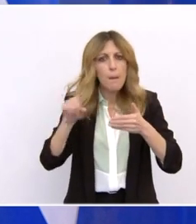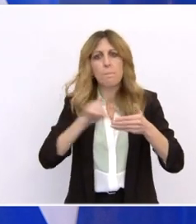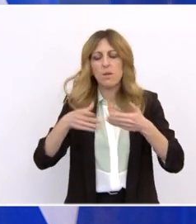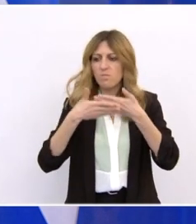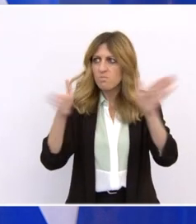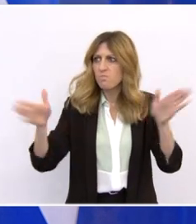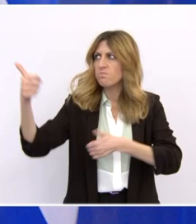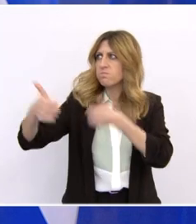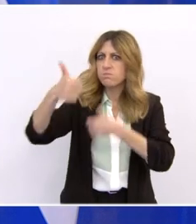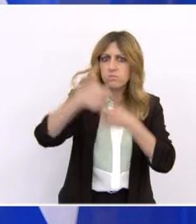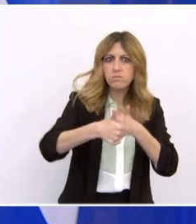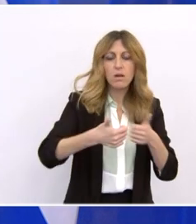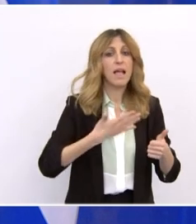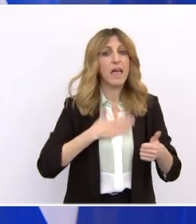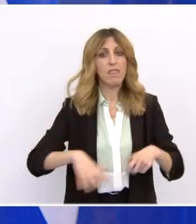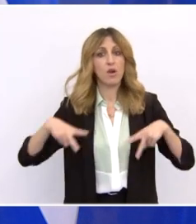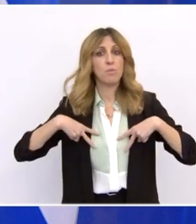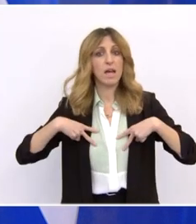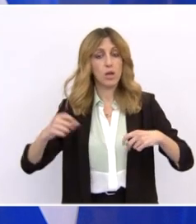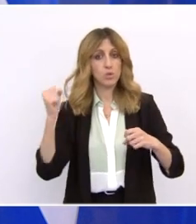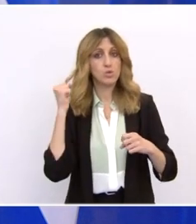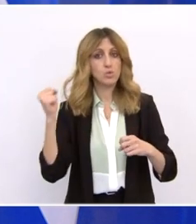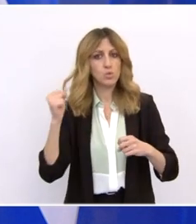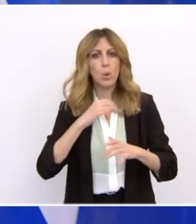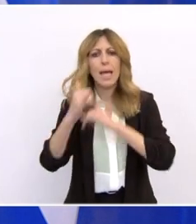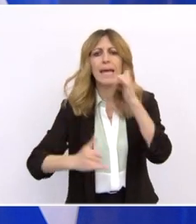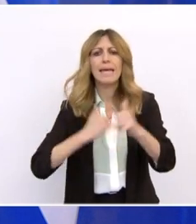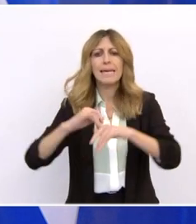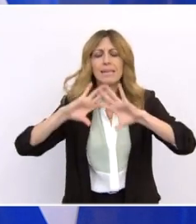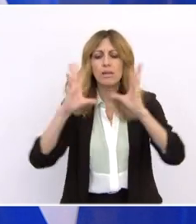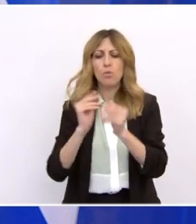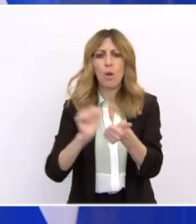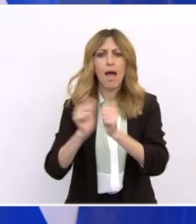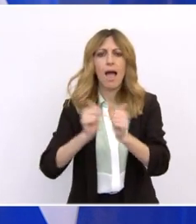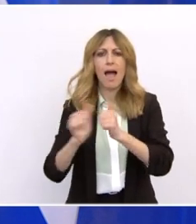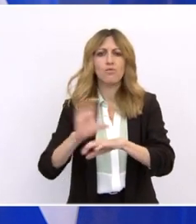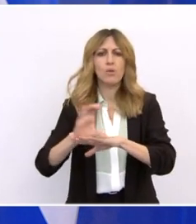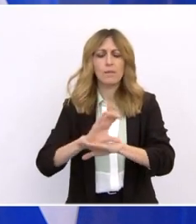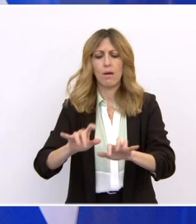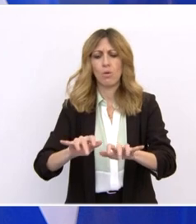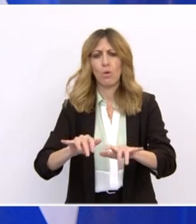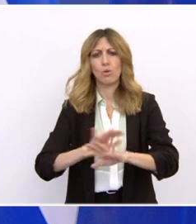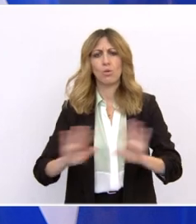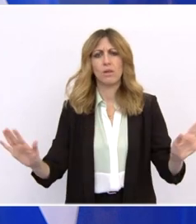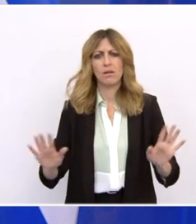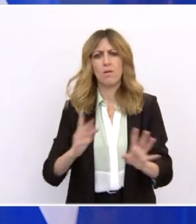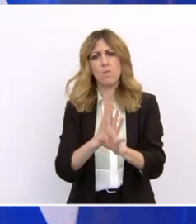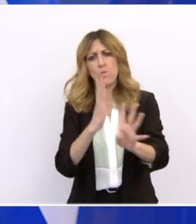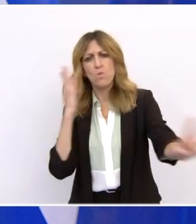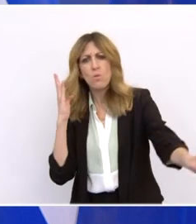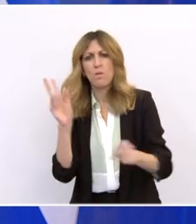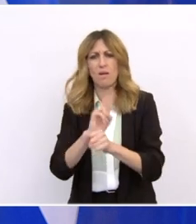αποτελεσματικό κράτος. Εξάλλου στον τομέα αυτό έχουμε ήδη να επιδείξουμε ένα πολύ σημαντικό έργο.